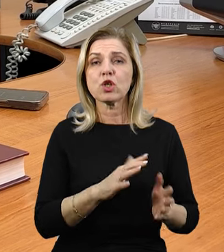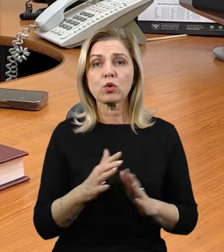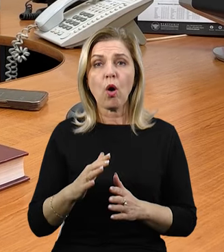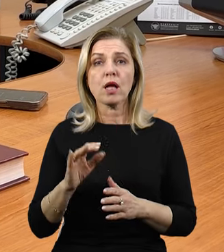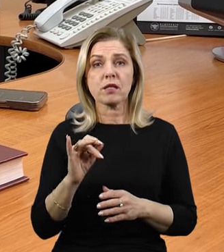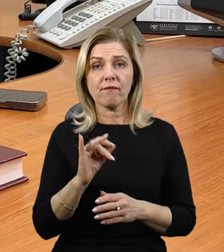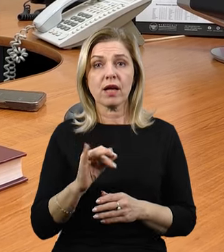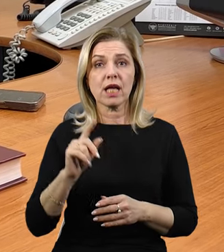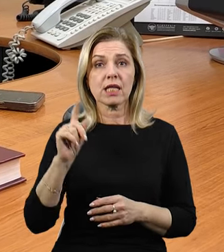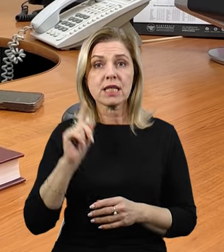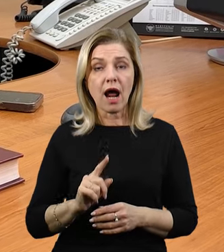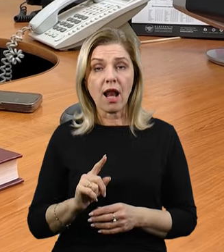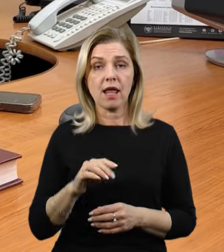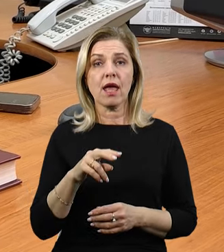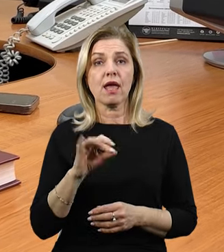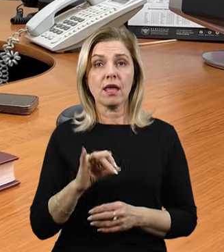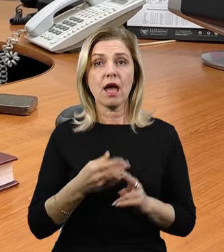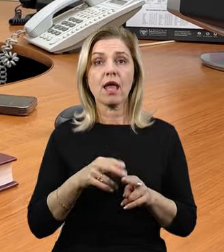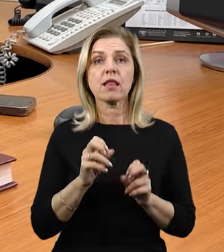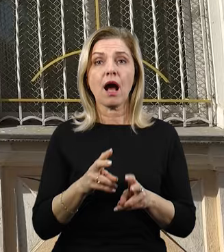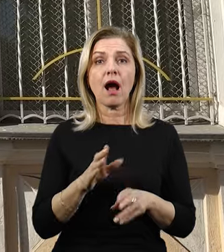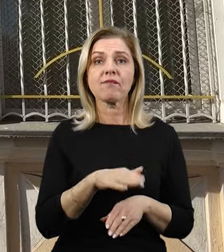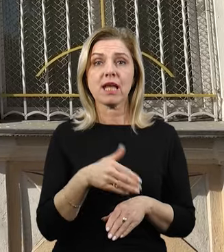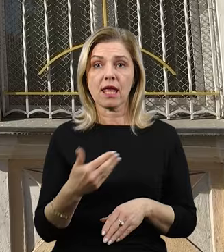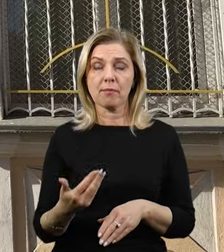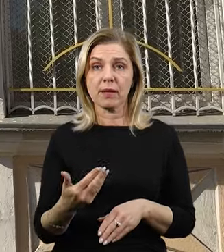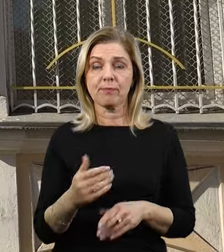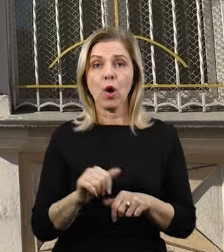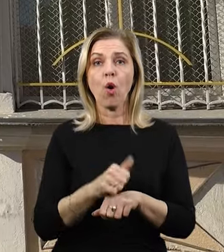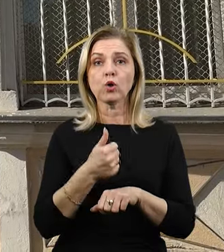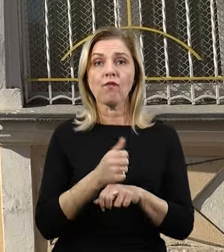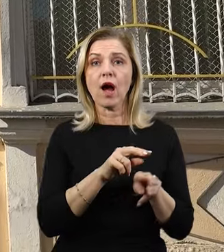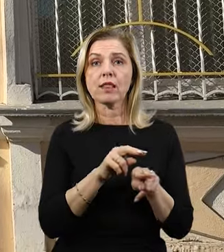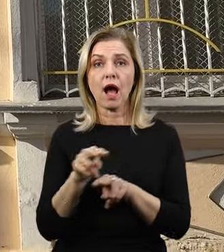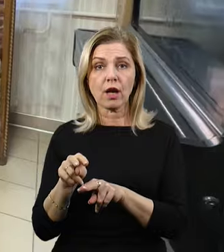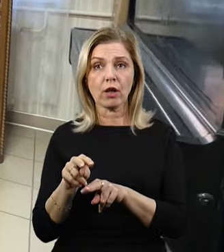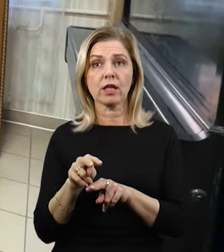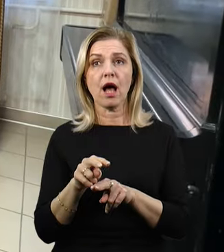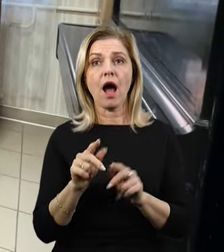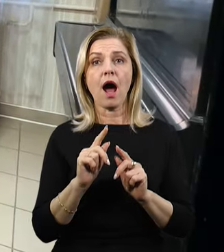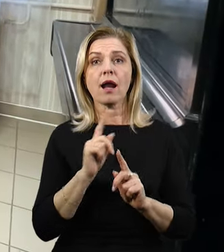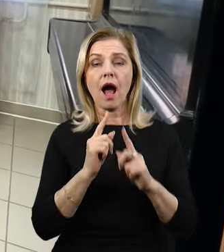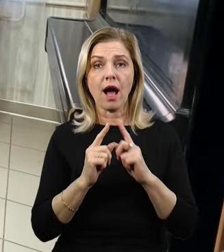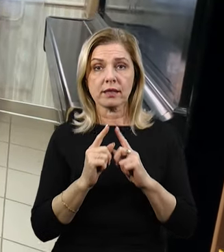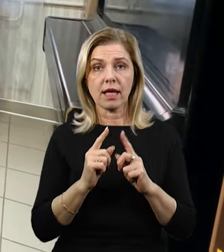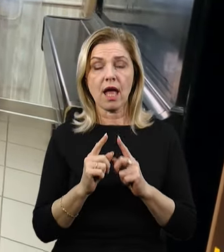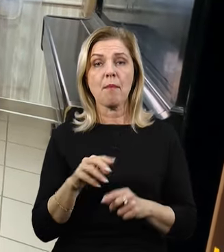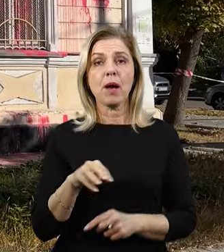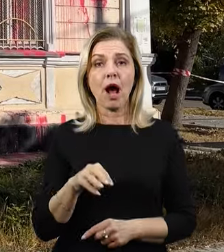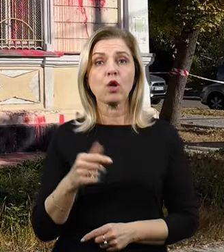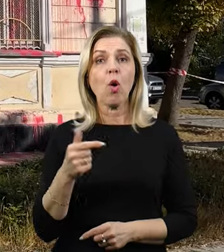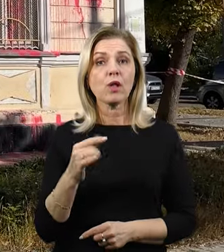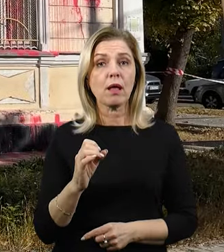солідарність є дуже високою. Це як взаємне. Голова Наглядової ради національних товариств Миколаївщини Михайло Гольденберг